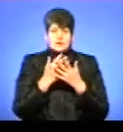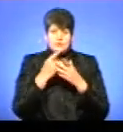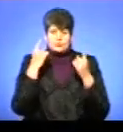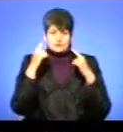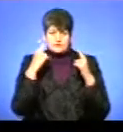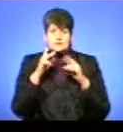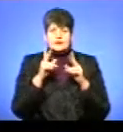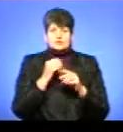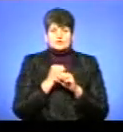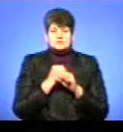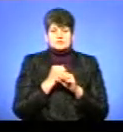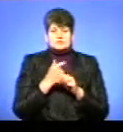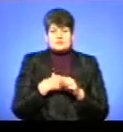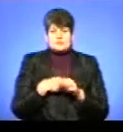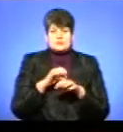пожежі.